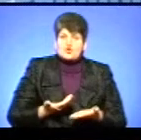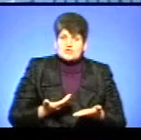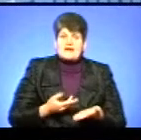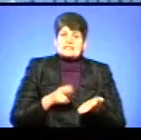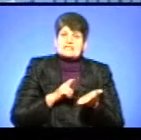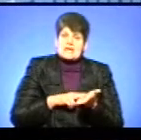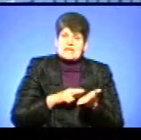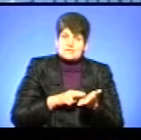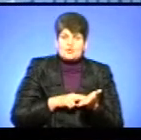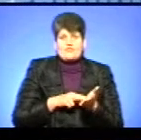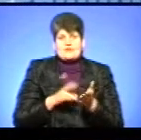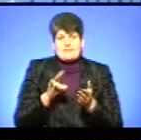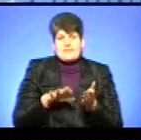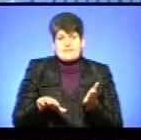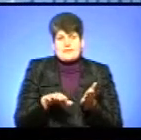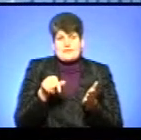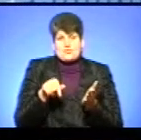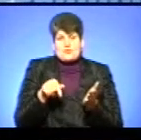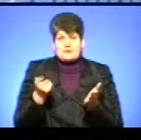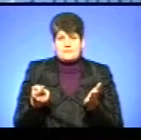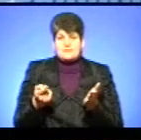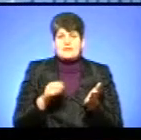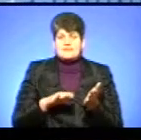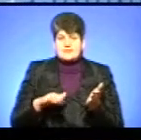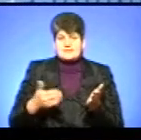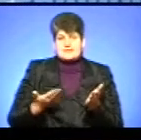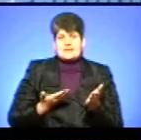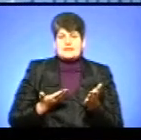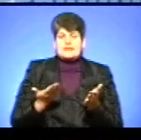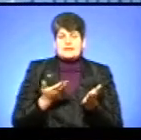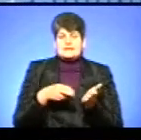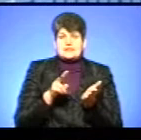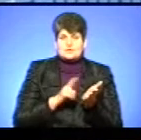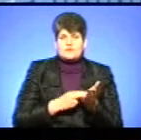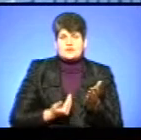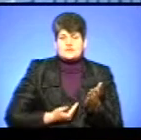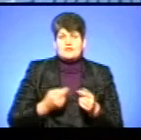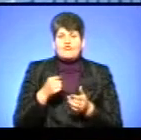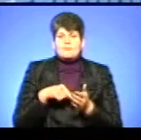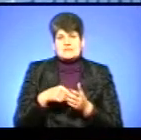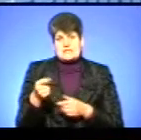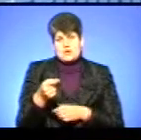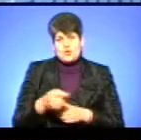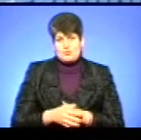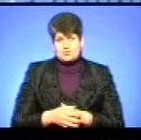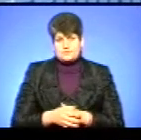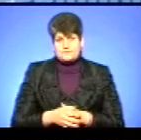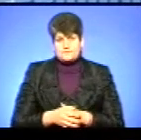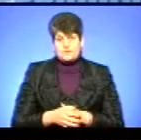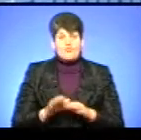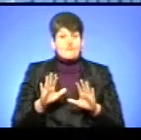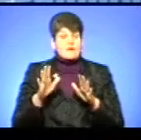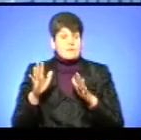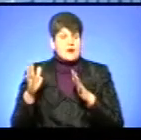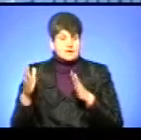зареєстровані на відповідній території. Тобто, дітям, які зареєстровані і проживають у місті Тернополі. У випадках,